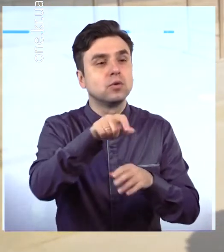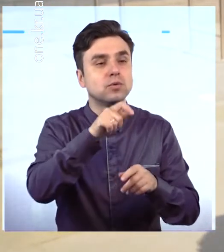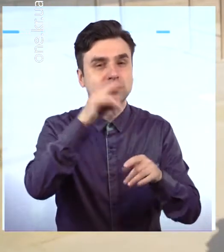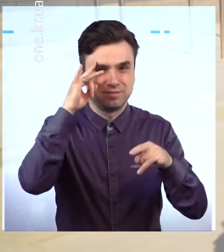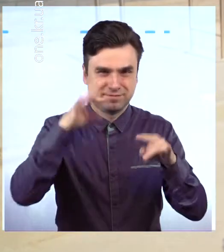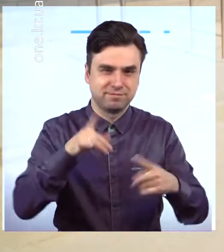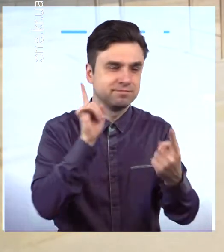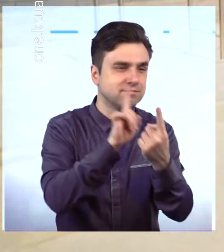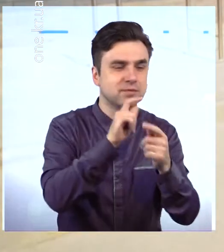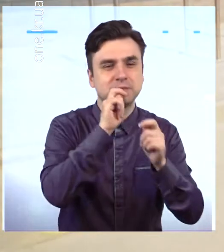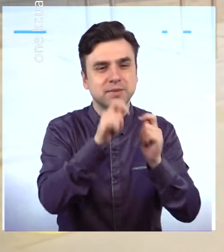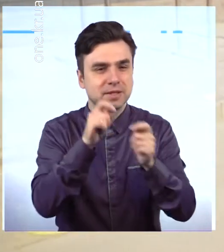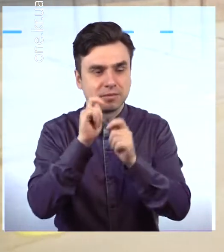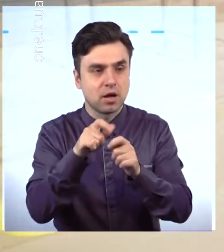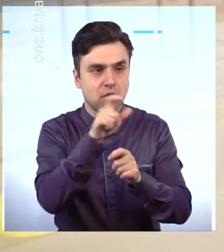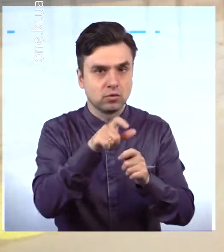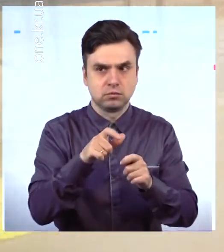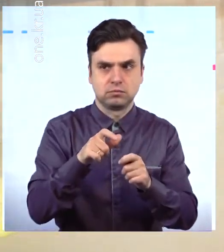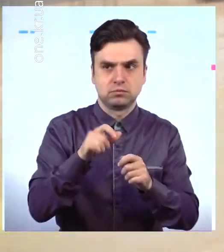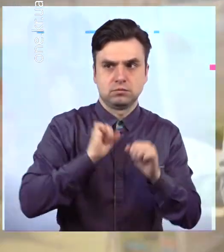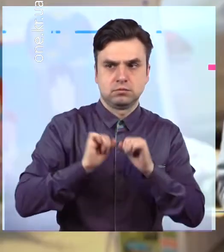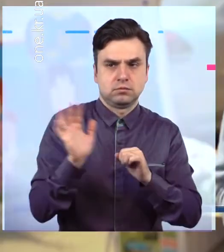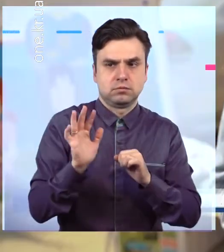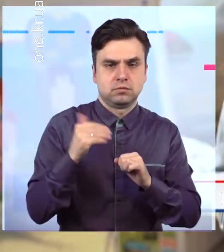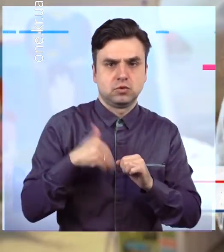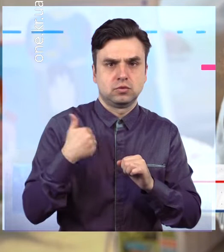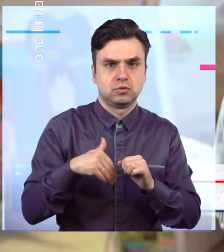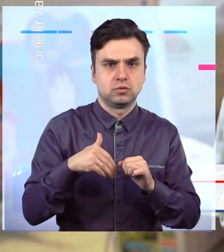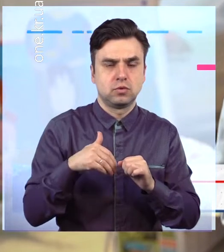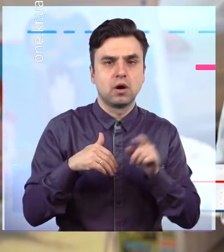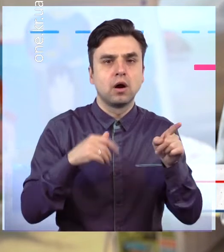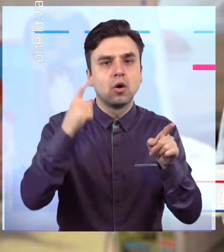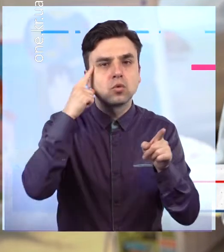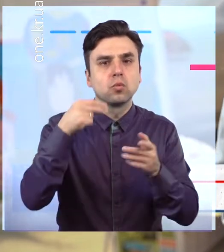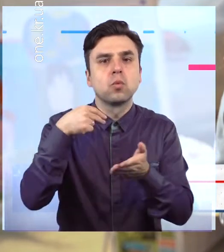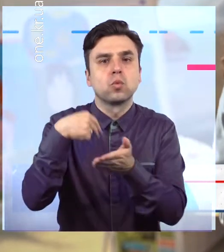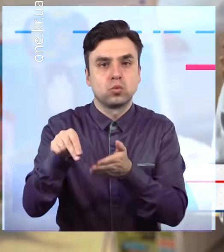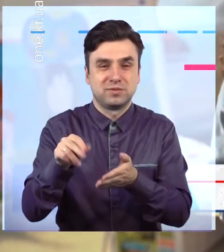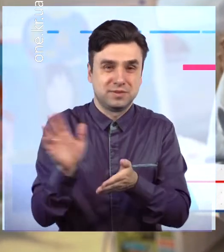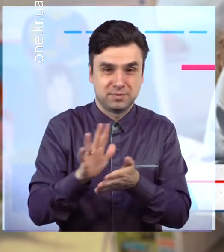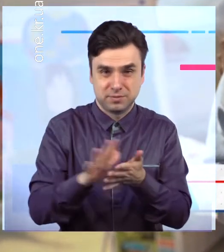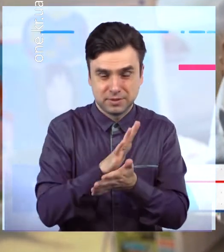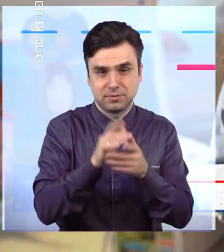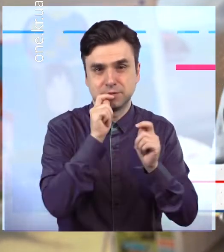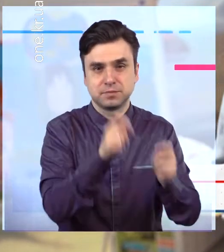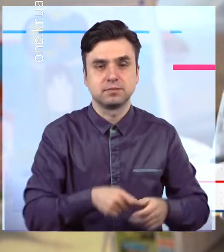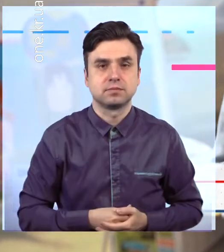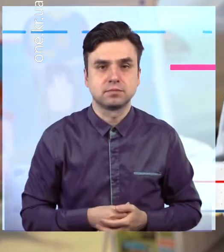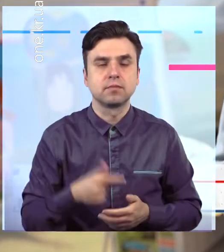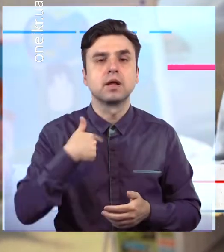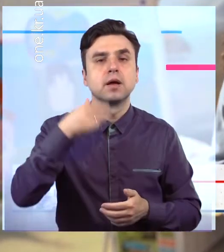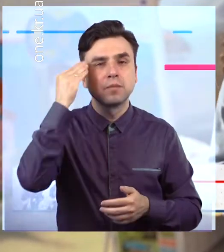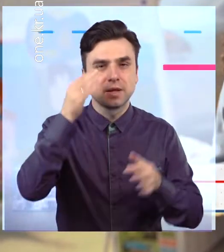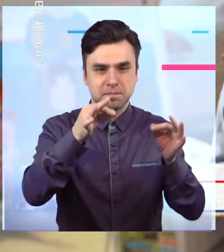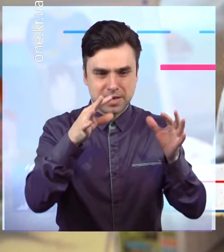бо не очікують, що вони абсолютно безкоштовні. Я вважаю, що політків дуже вредить природі, тому ми знайшли вирішення цієї